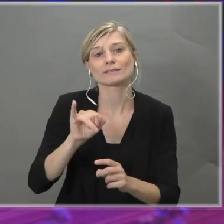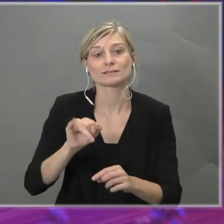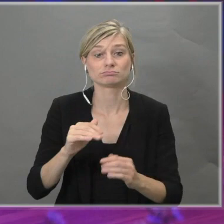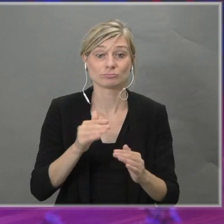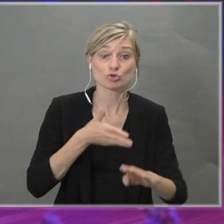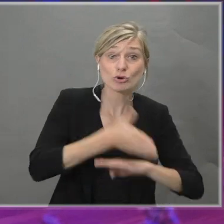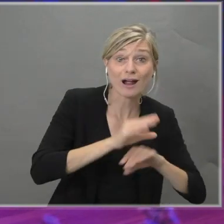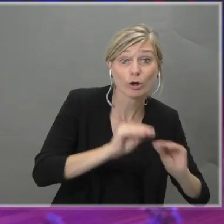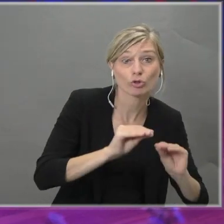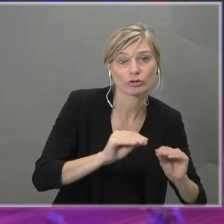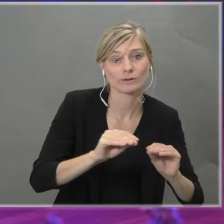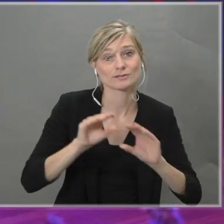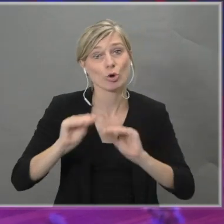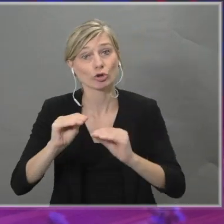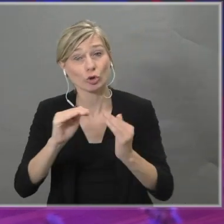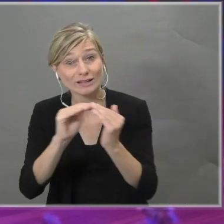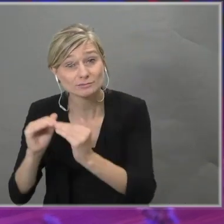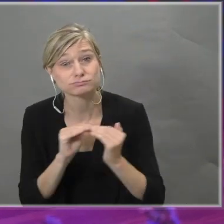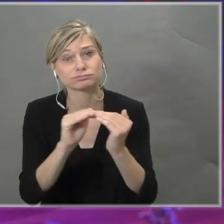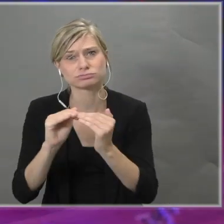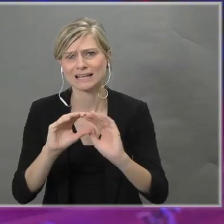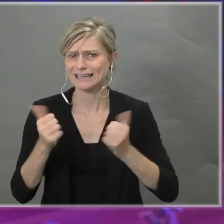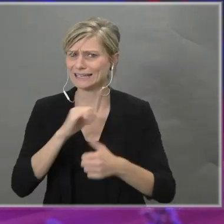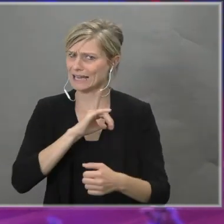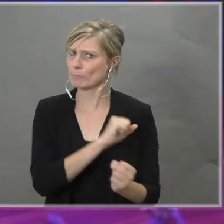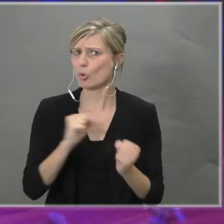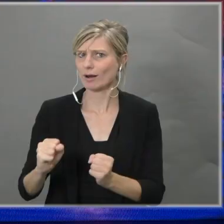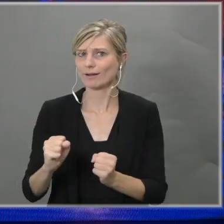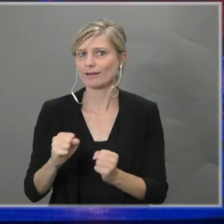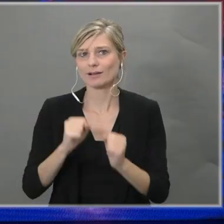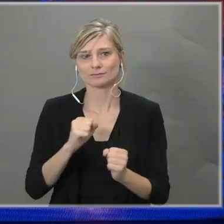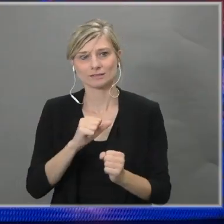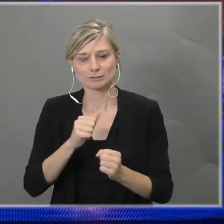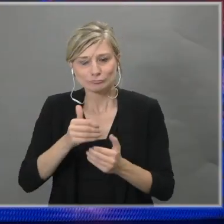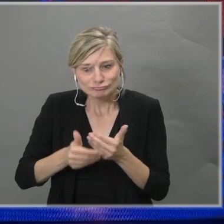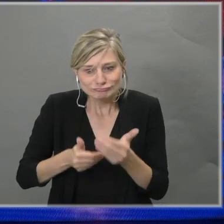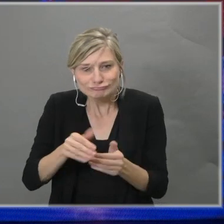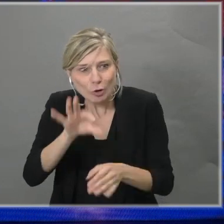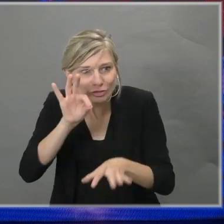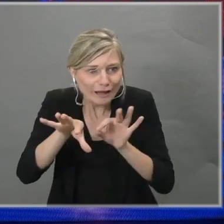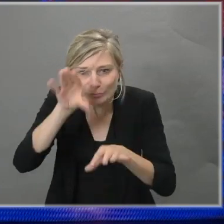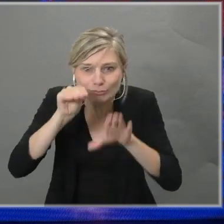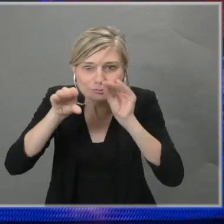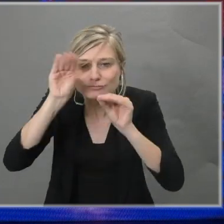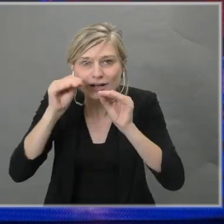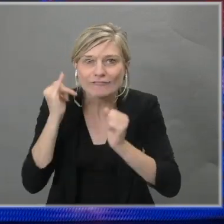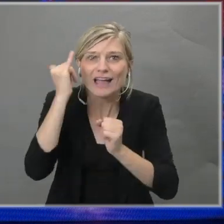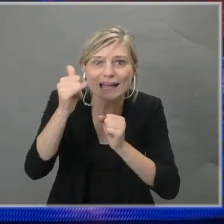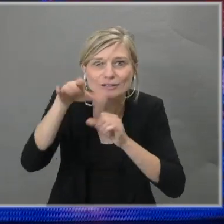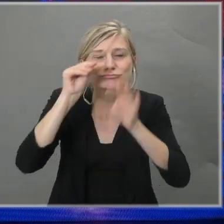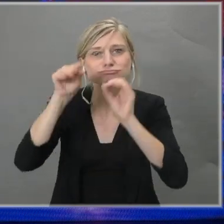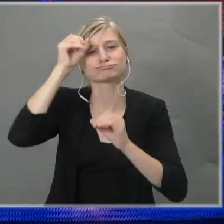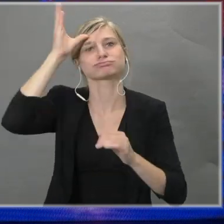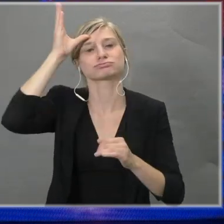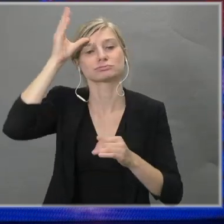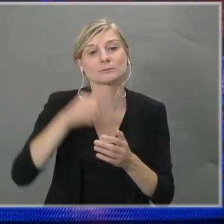Democratisch onderwijs. Waar iedereen de mogelijkheid heeft om hun reis te beginnen en verder te zetten. Laten we